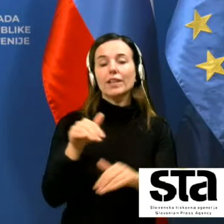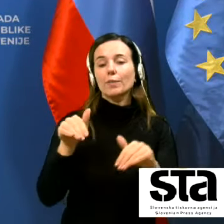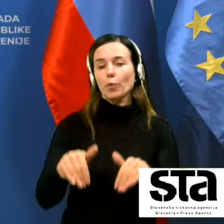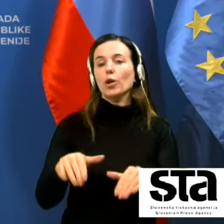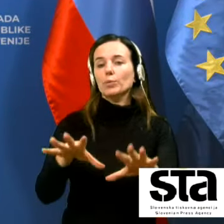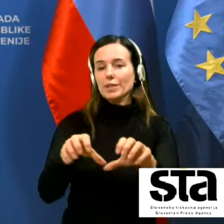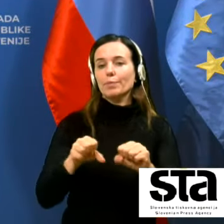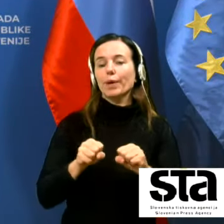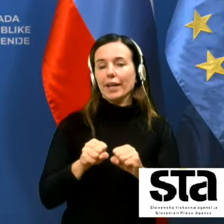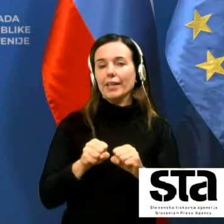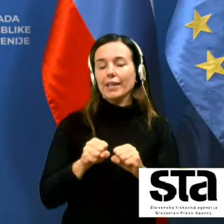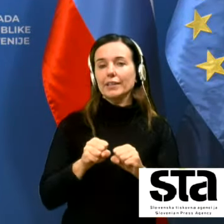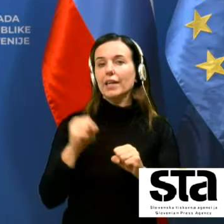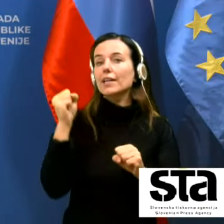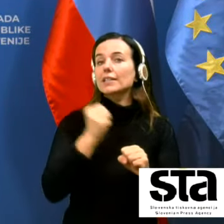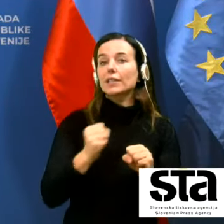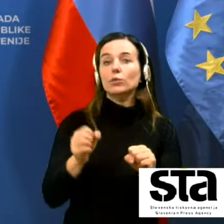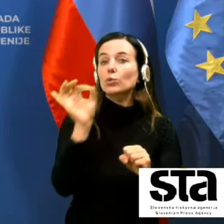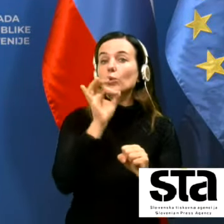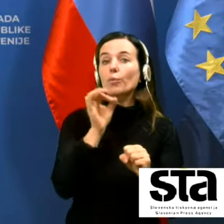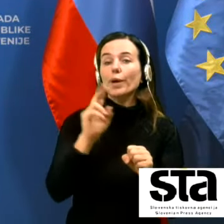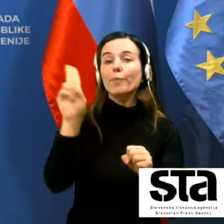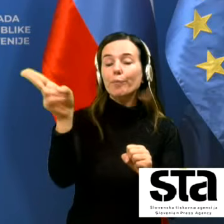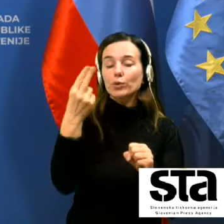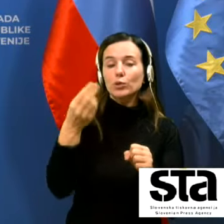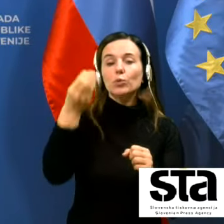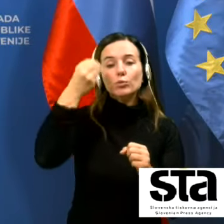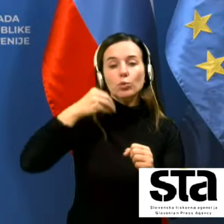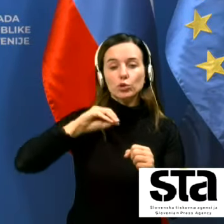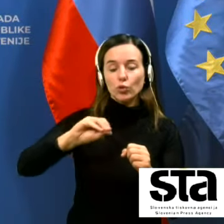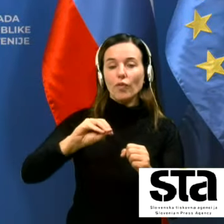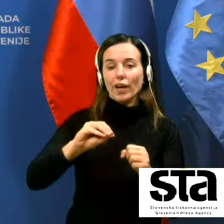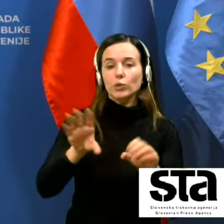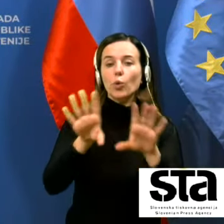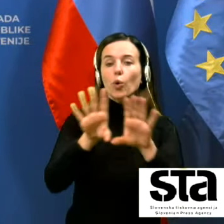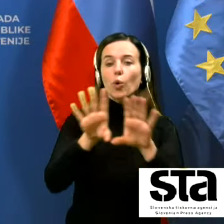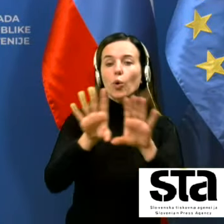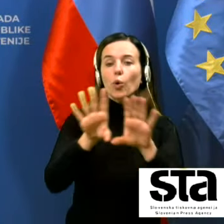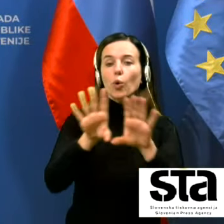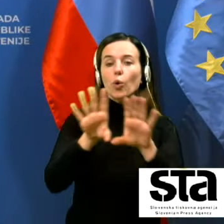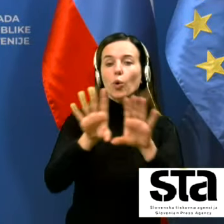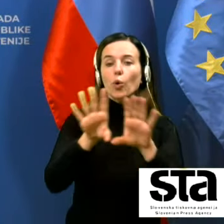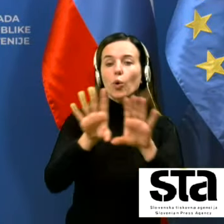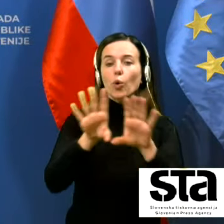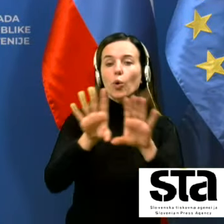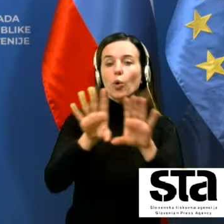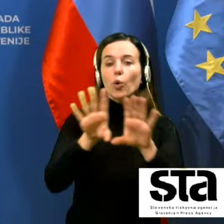zato noben poziv k spoštovanju ukrepov kateri